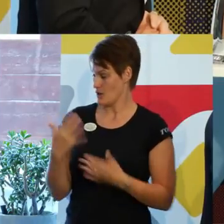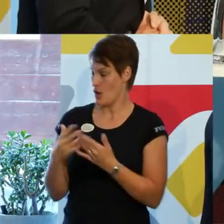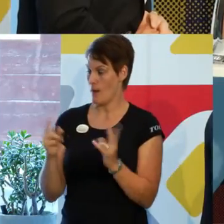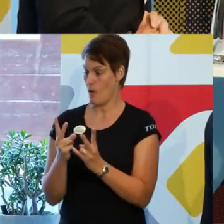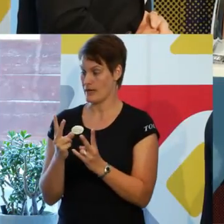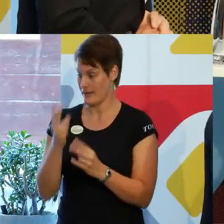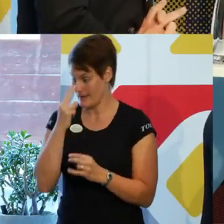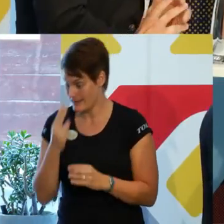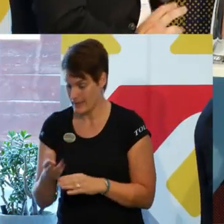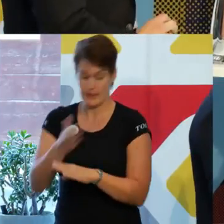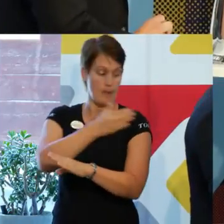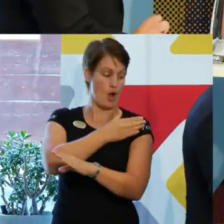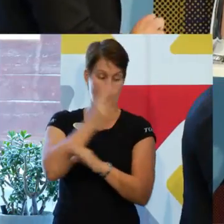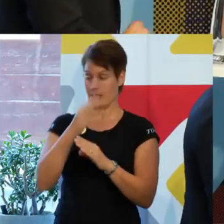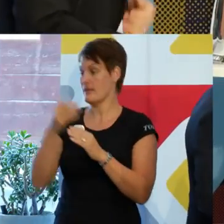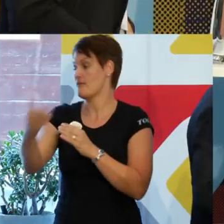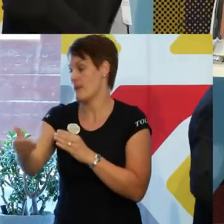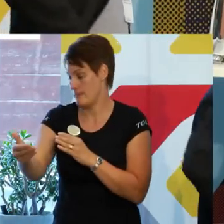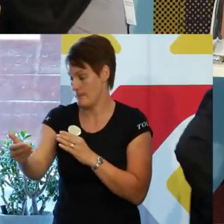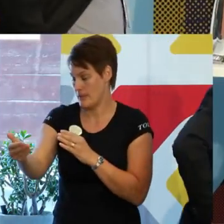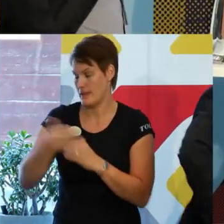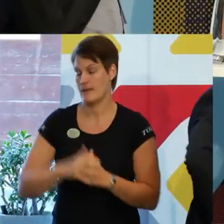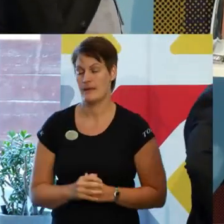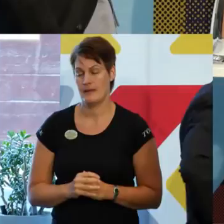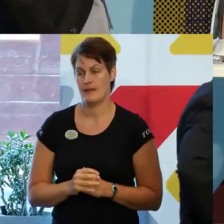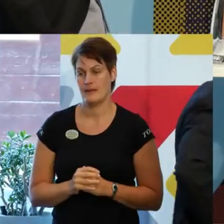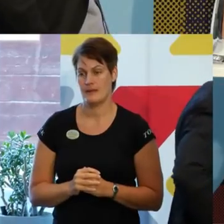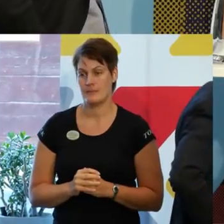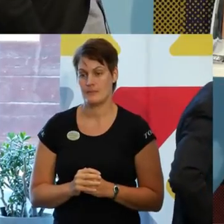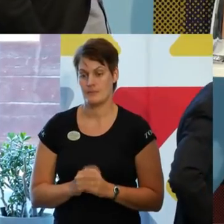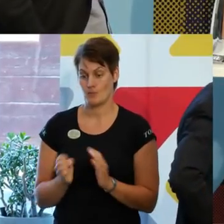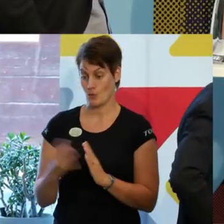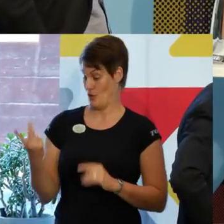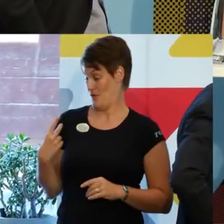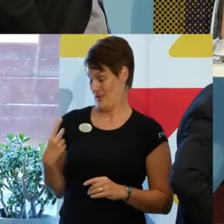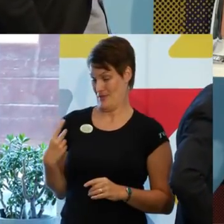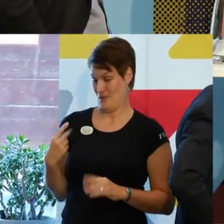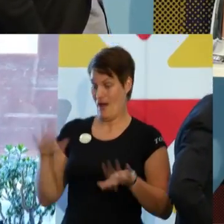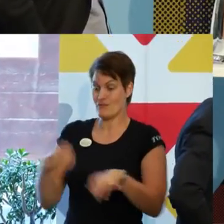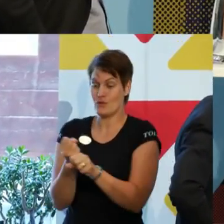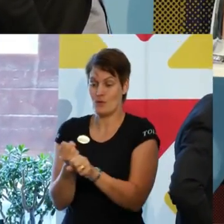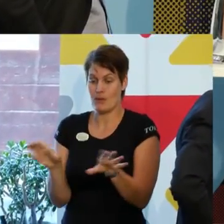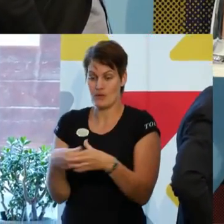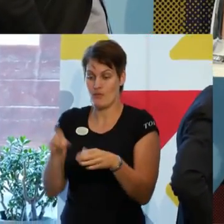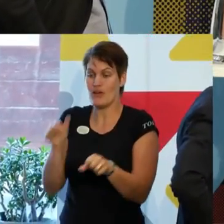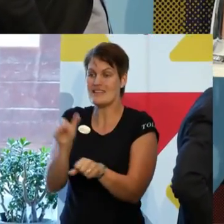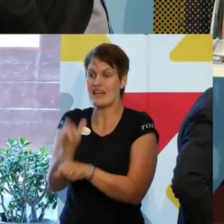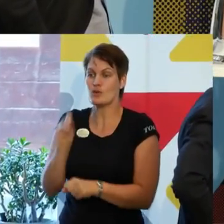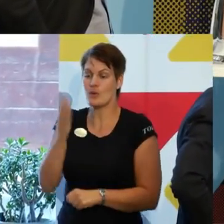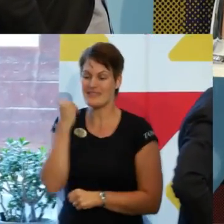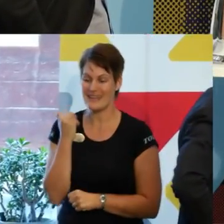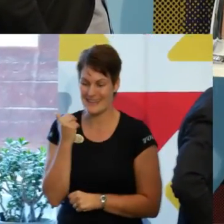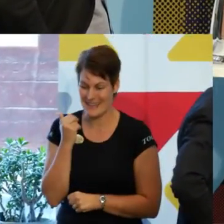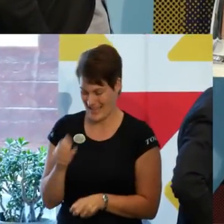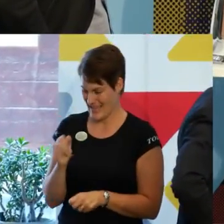bakåtblick och en framåtblick därför att Ingrid och jag har arbetat ihop för 16 år sedan då